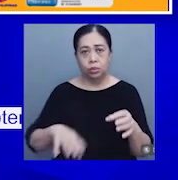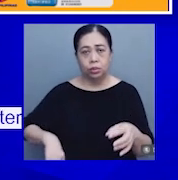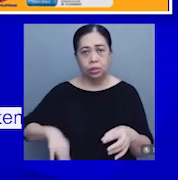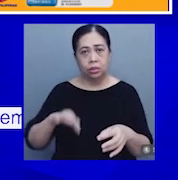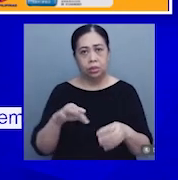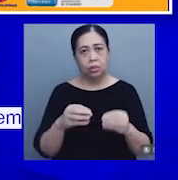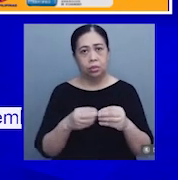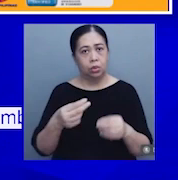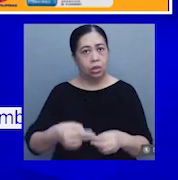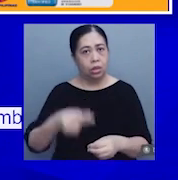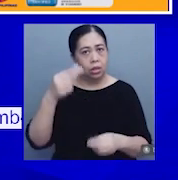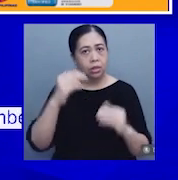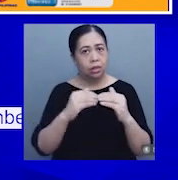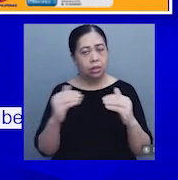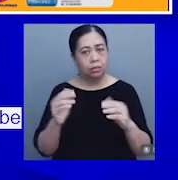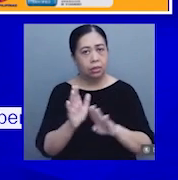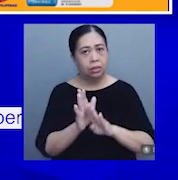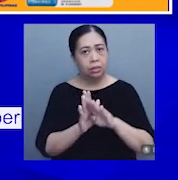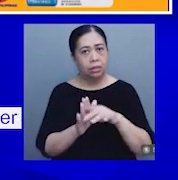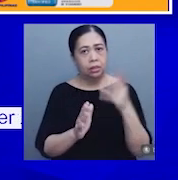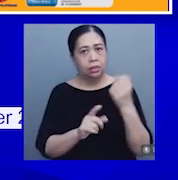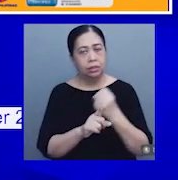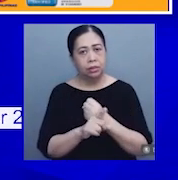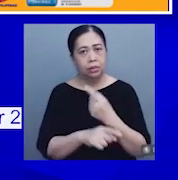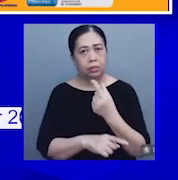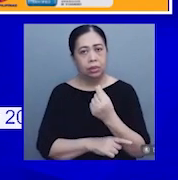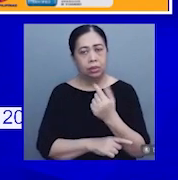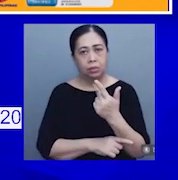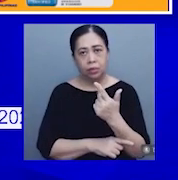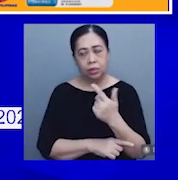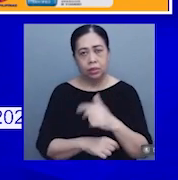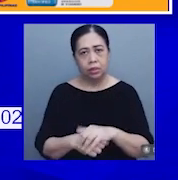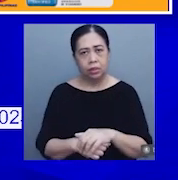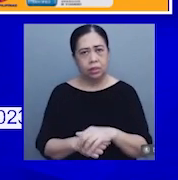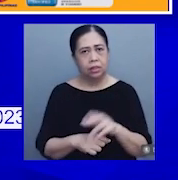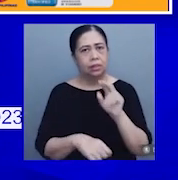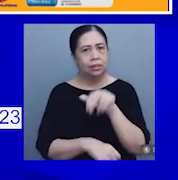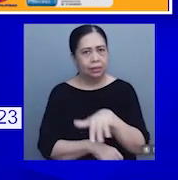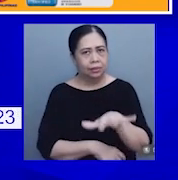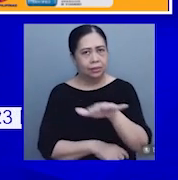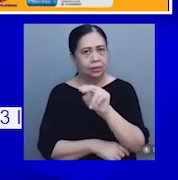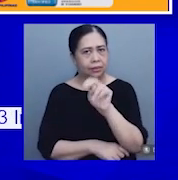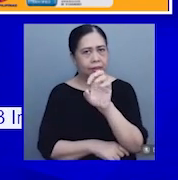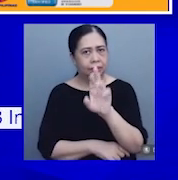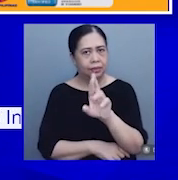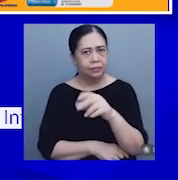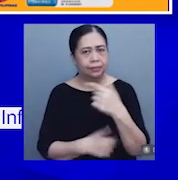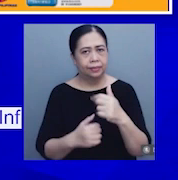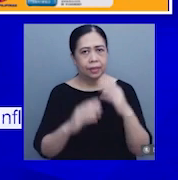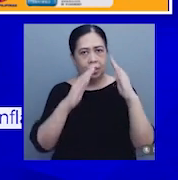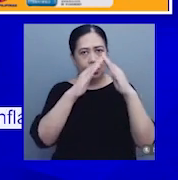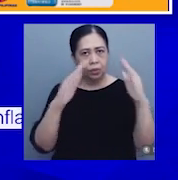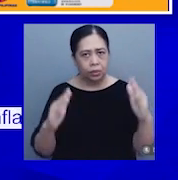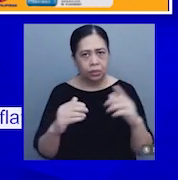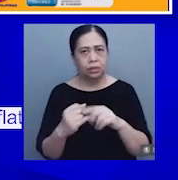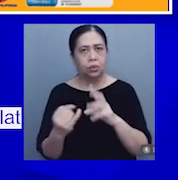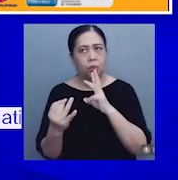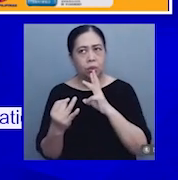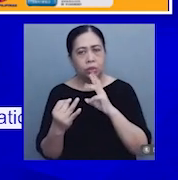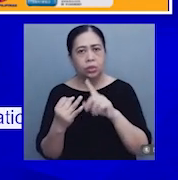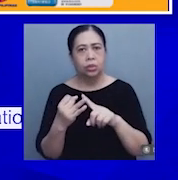mas mataas na antas na inflation itong September 2023 sa National Capital Region ay ang housing, water,